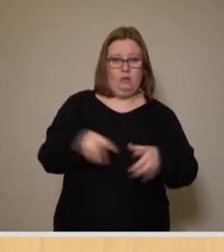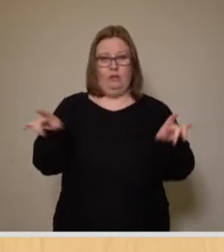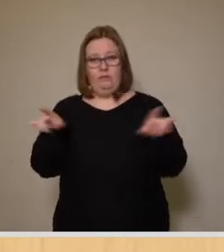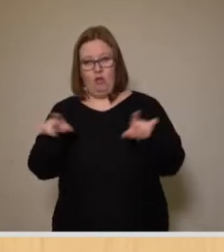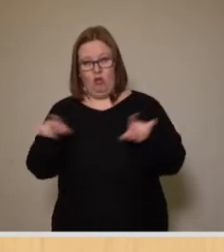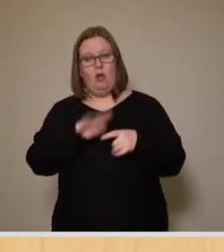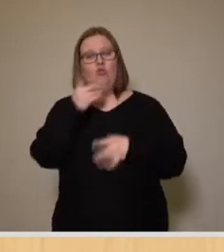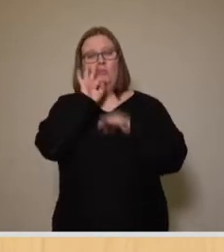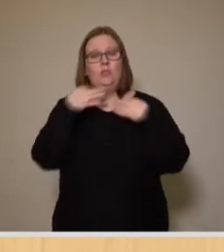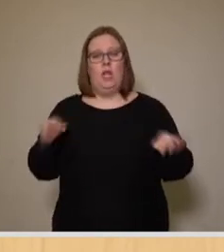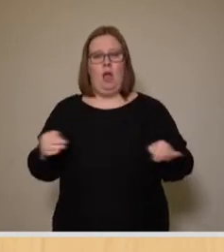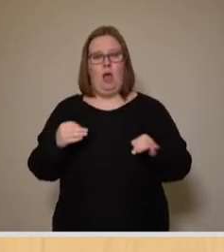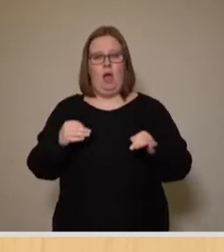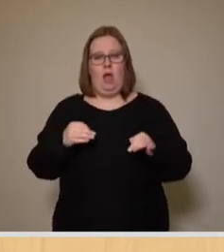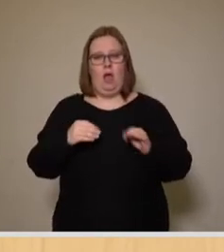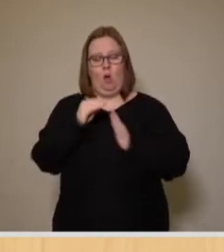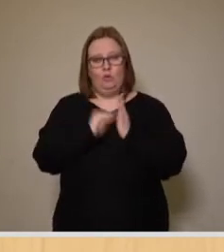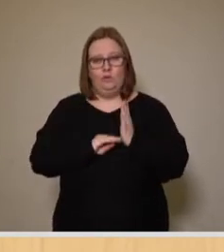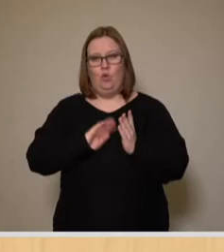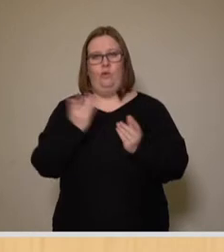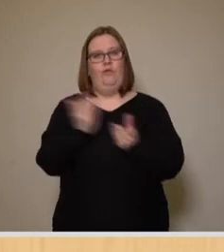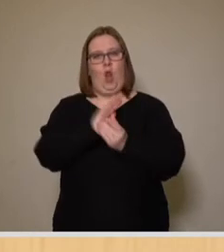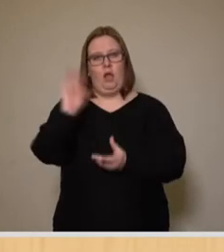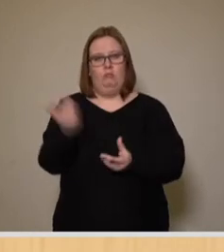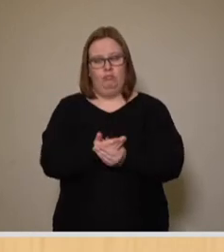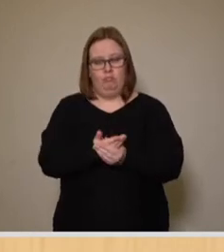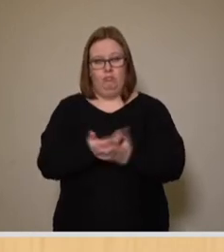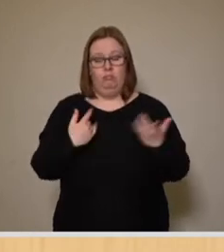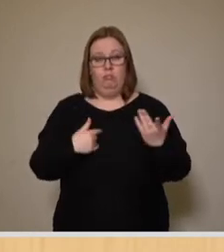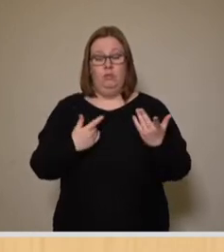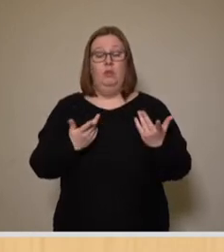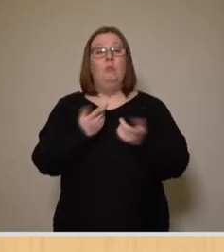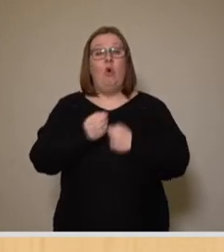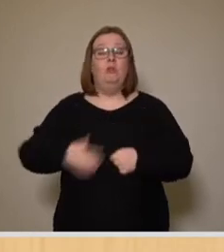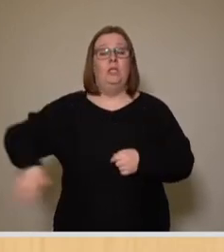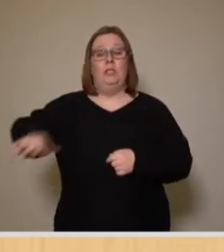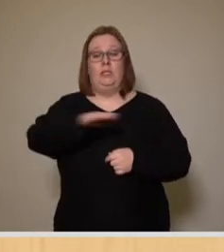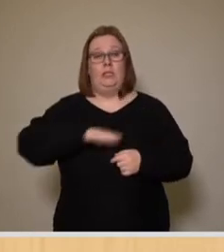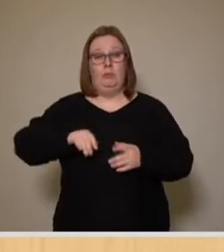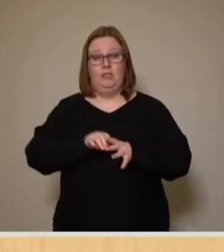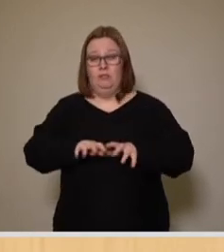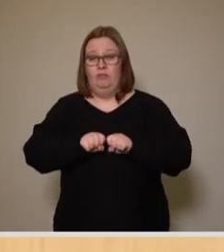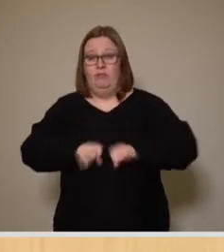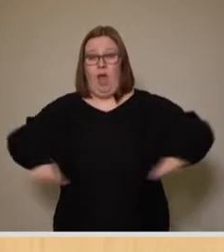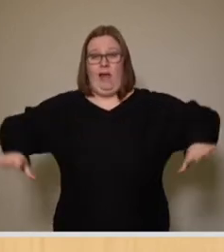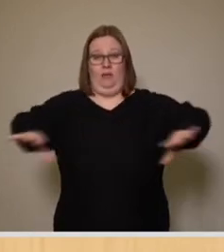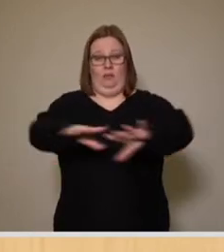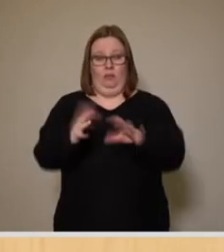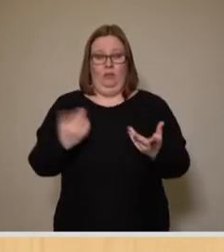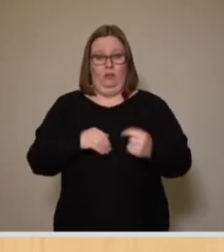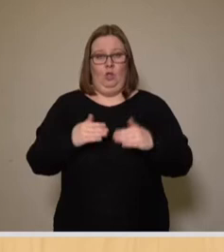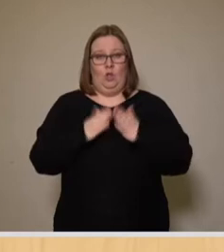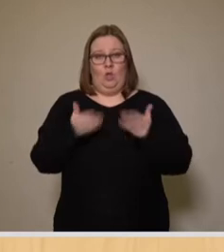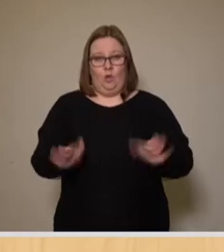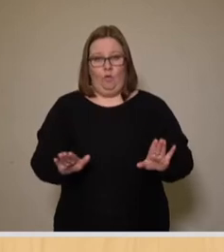Ausführungen in der Vorlage aufgenommen. Bei gebietsweiten und gegenständlich unbeschränkten Sonntagsöffnungen, wie